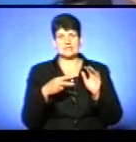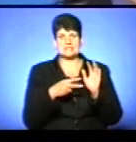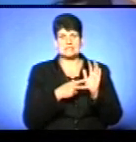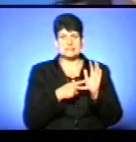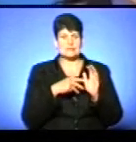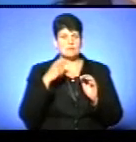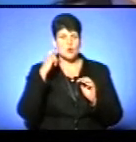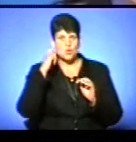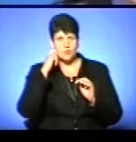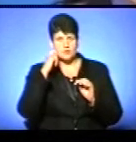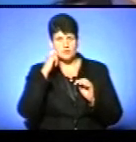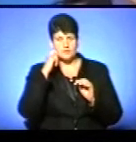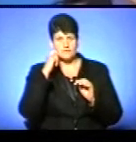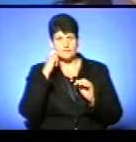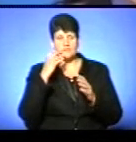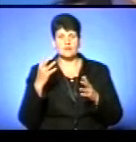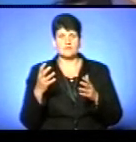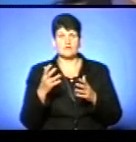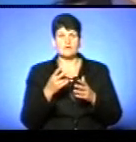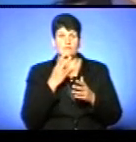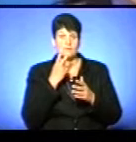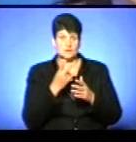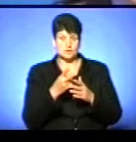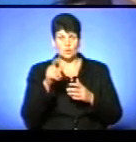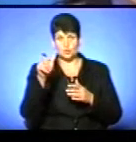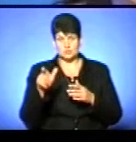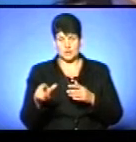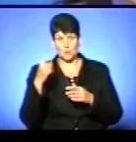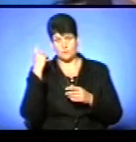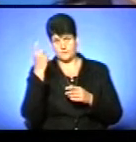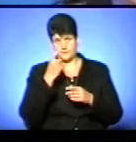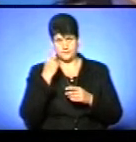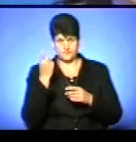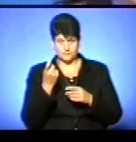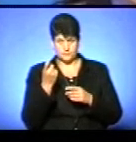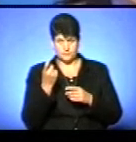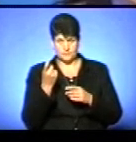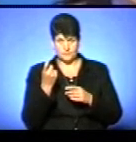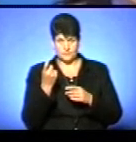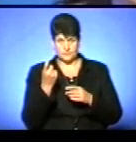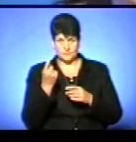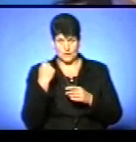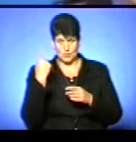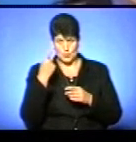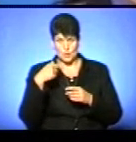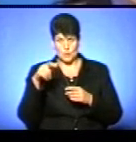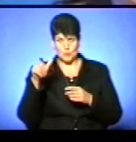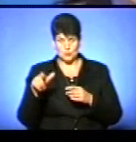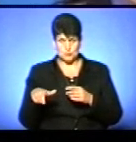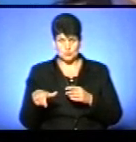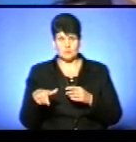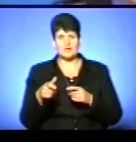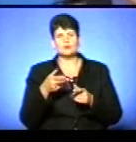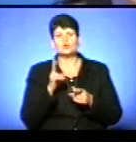Виявивши на пероні чи у вокзалі особу на підпитку, особи, які знаходилися за розпиттям